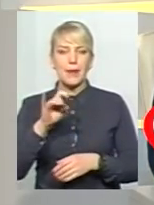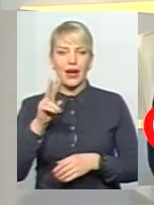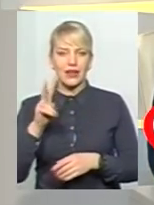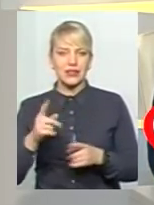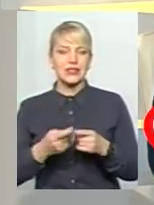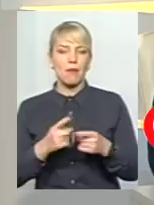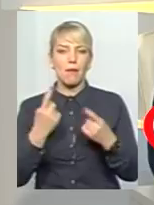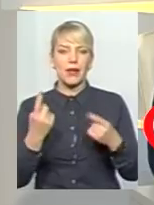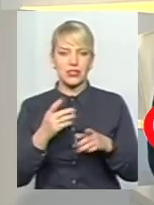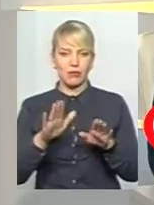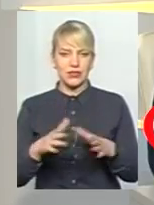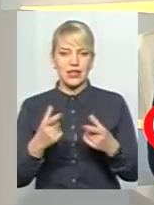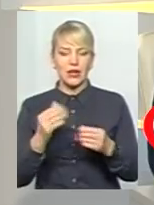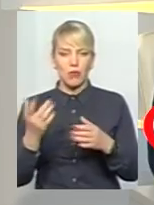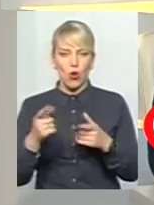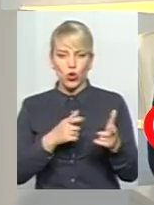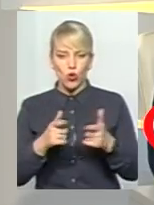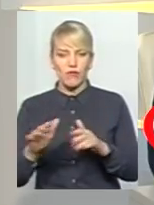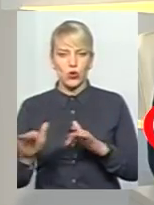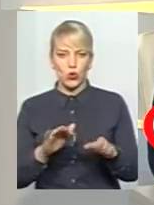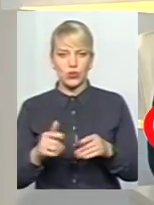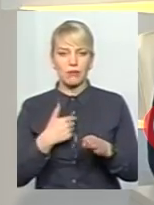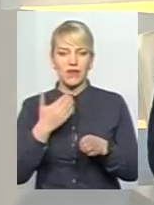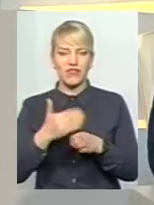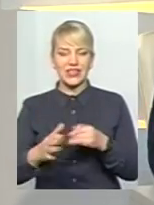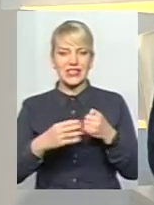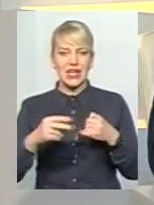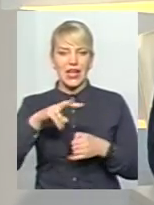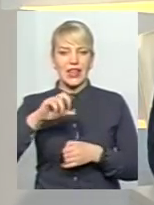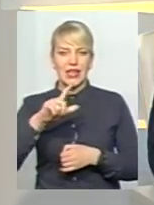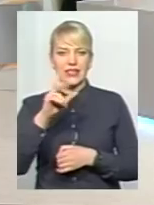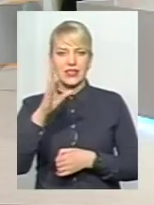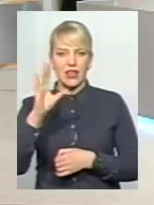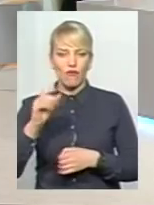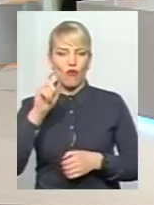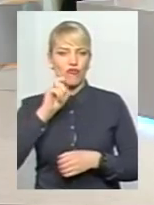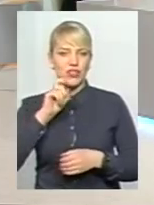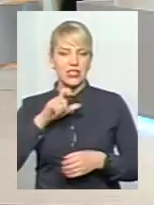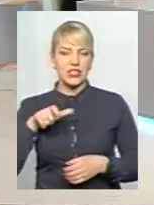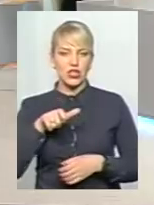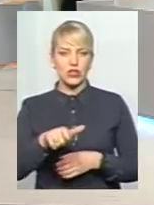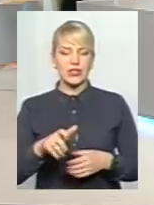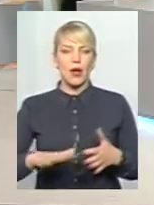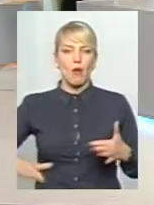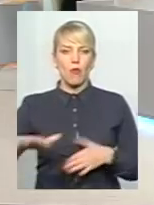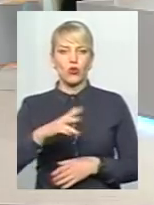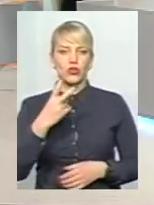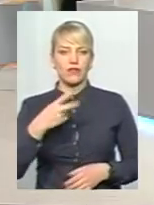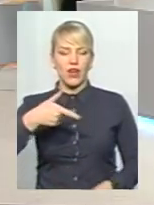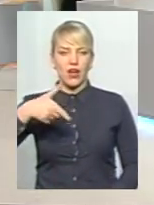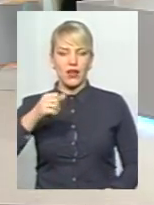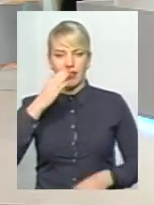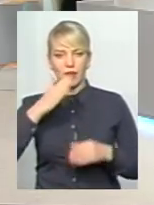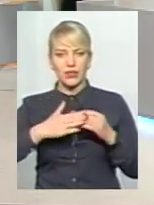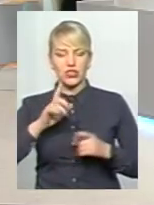рухаємося. Ми виділили земельну ділянку в мікрорайоні Лезнево, Вінницьке шосе, загальна площа 52 гектари. На найближчу